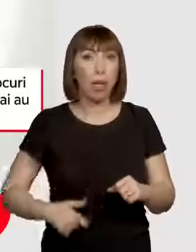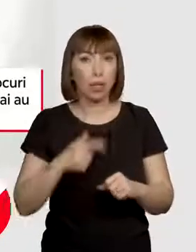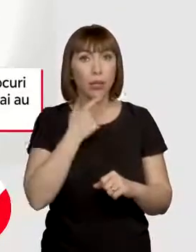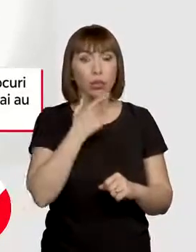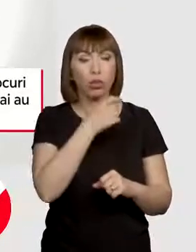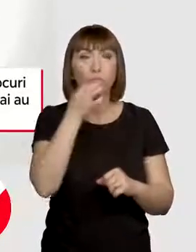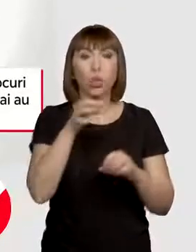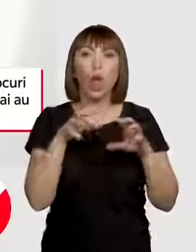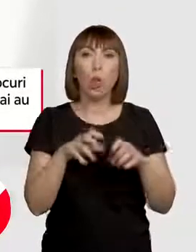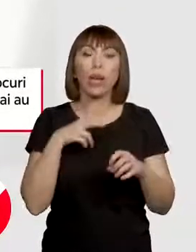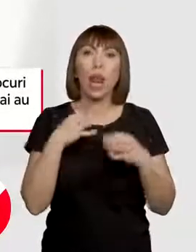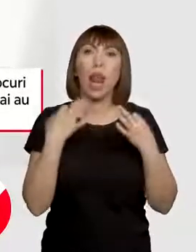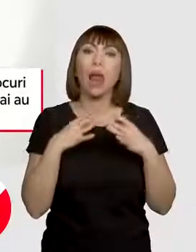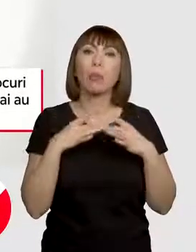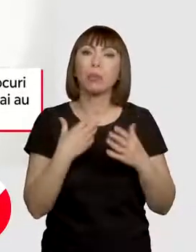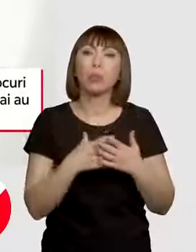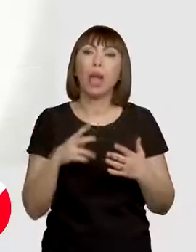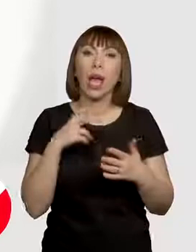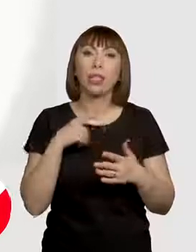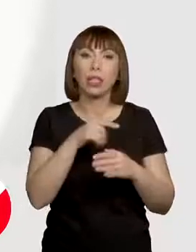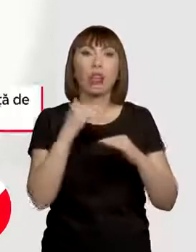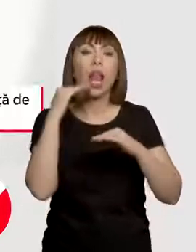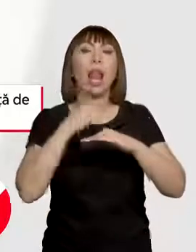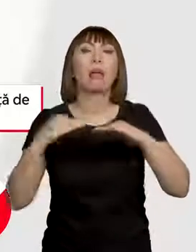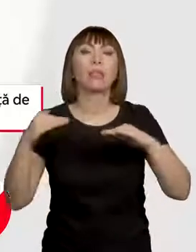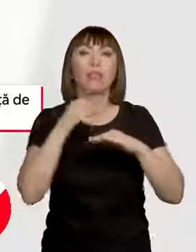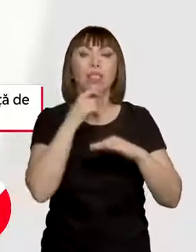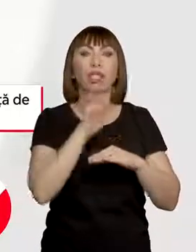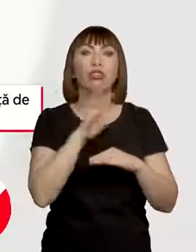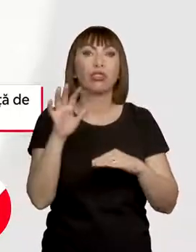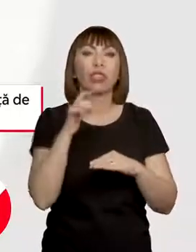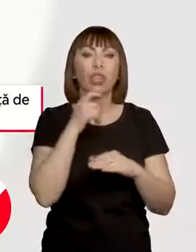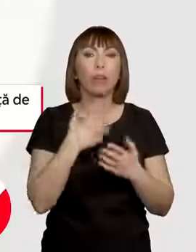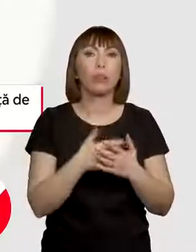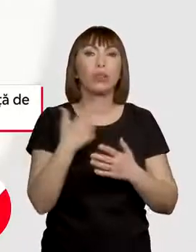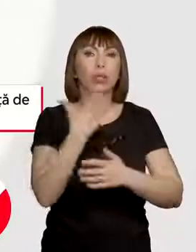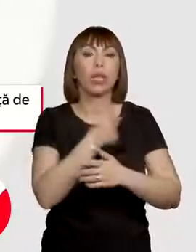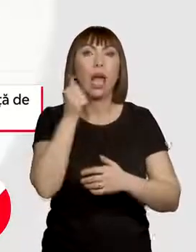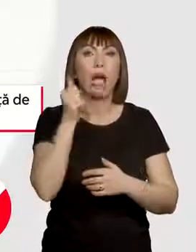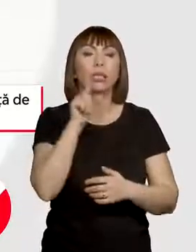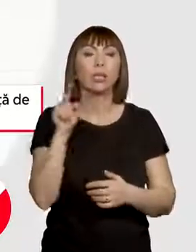locurile din Timișoara erau libere pentru că exista acea limită de vârstă de 55 de ani pentru serul AstraZeneca.